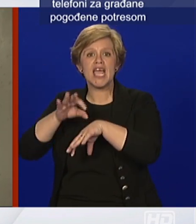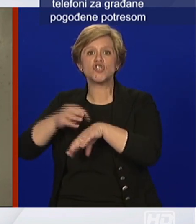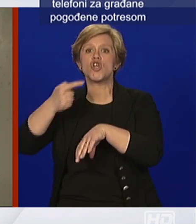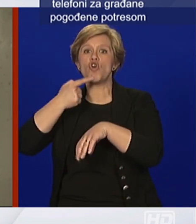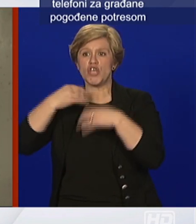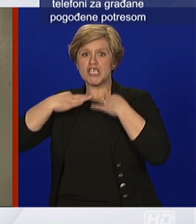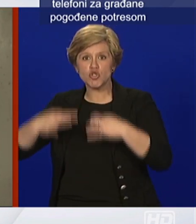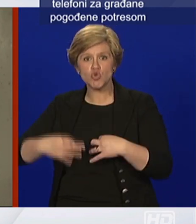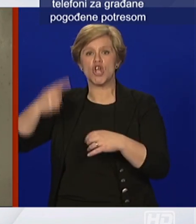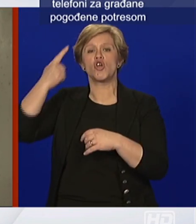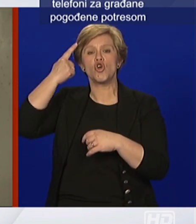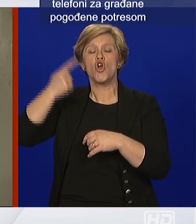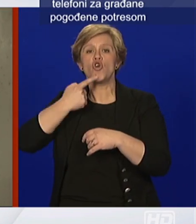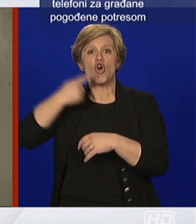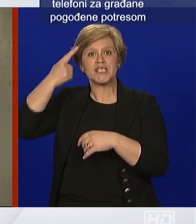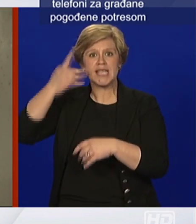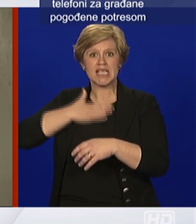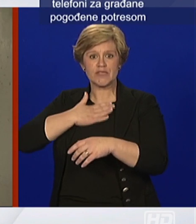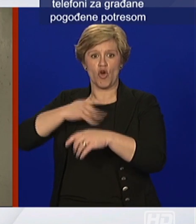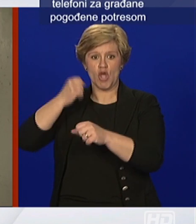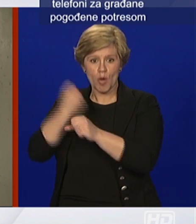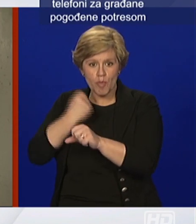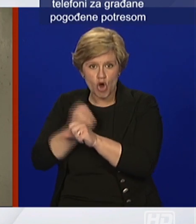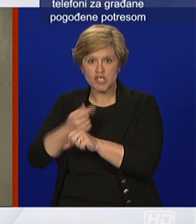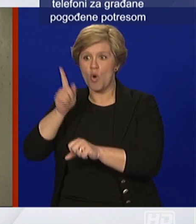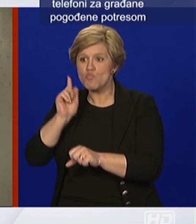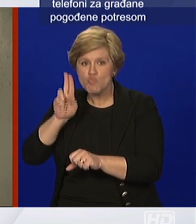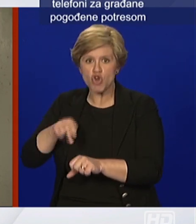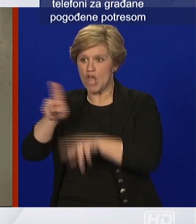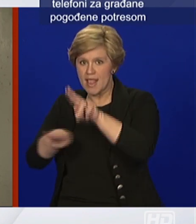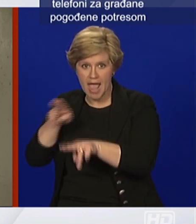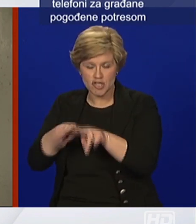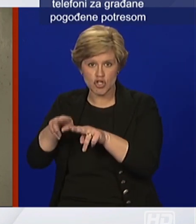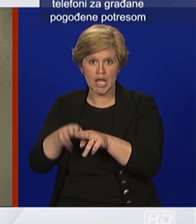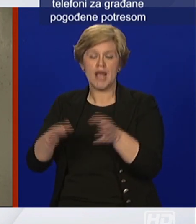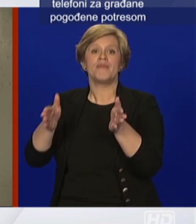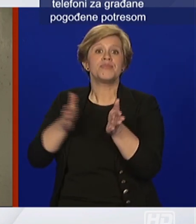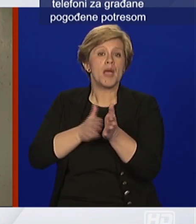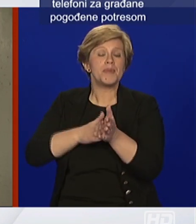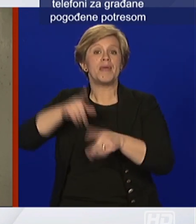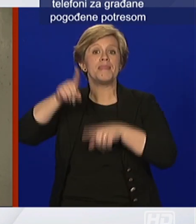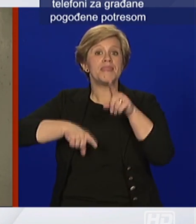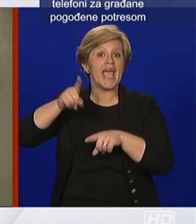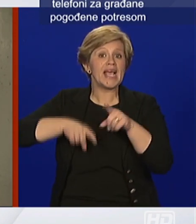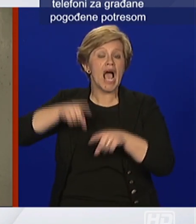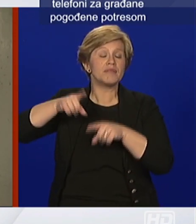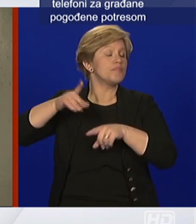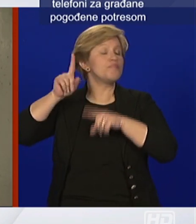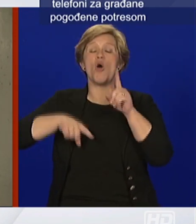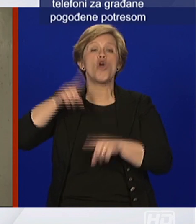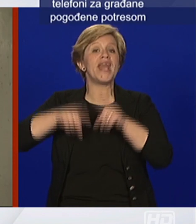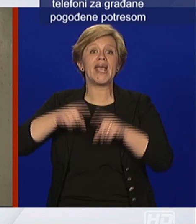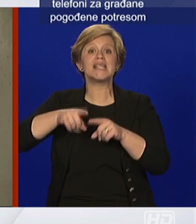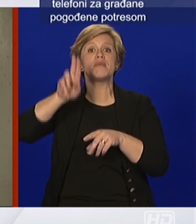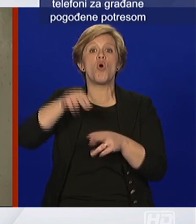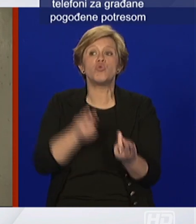pacijente nekad vi imate pacijente koji nisu čiji bi život bio ugrožen da se transportiraju dakle ja vjerujem da je procjena